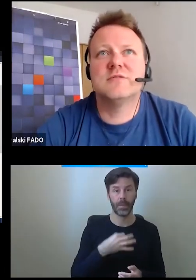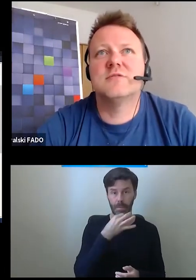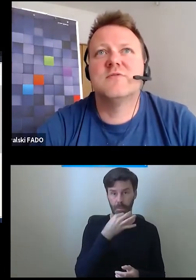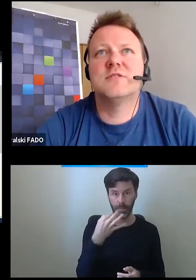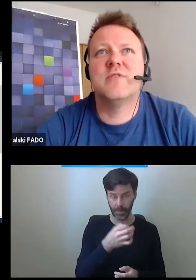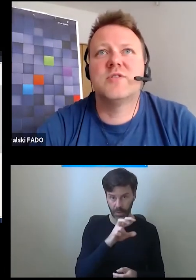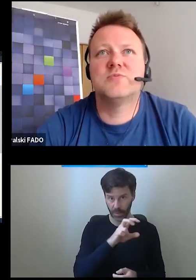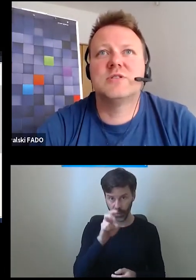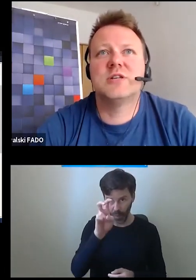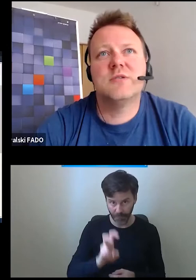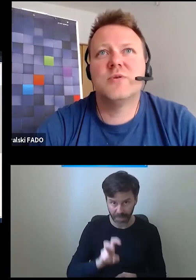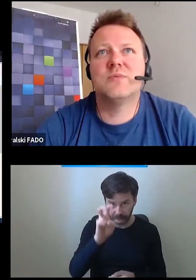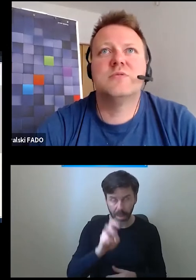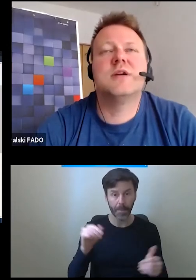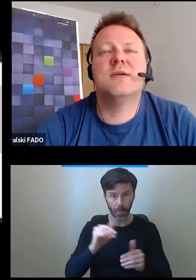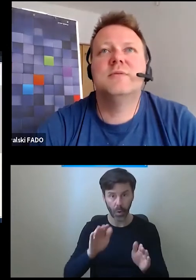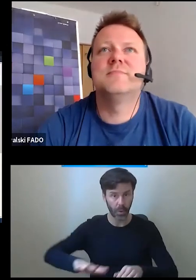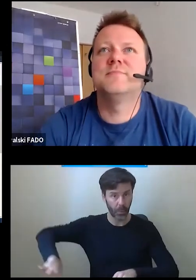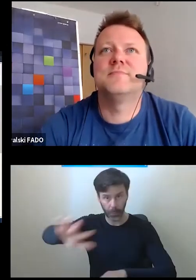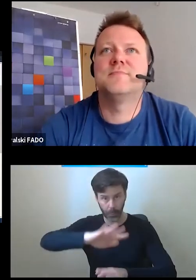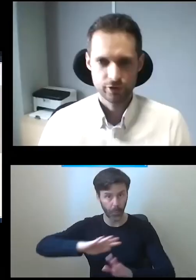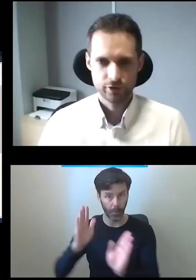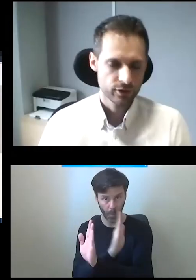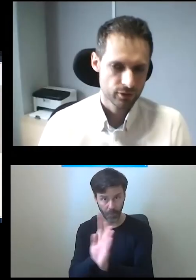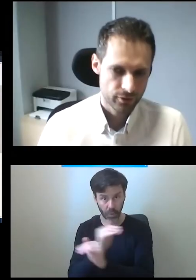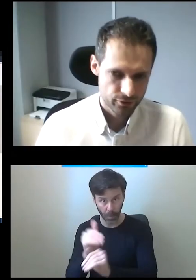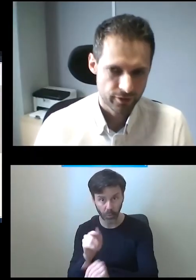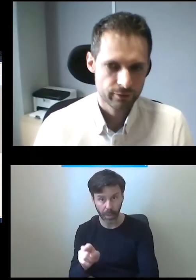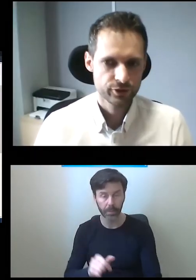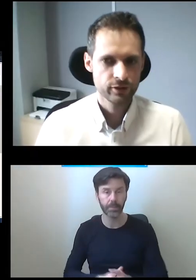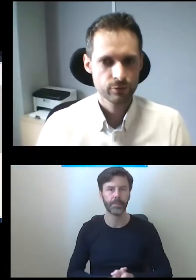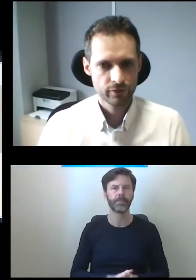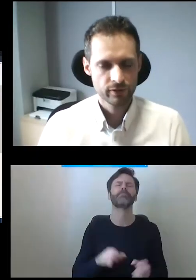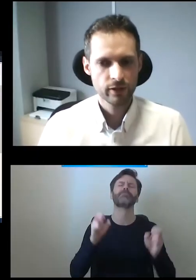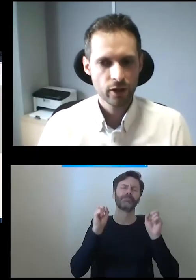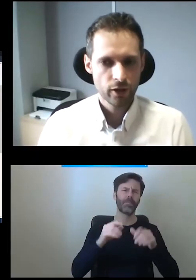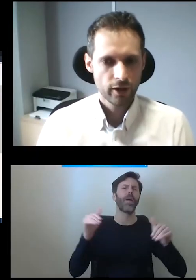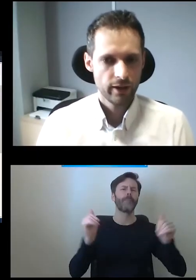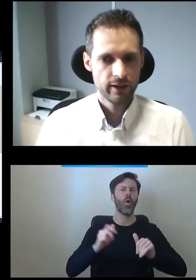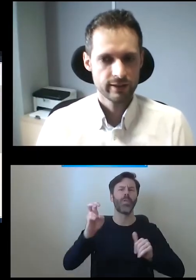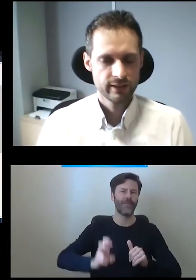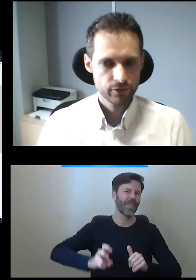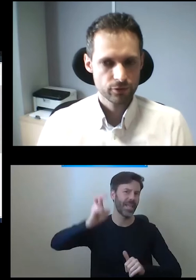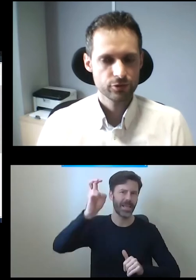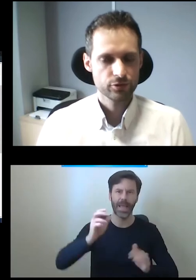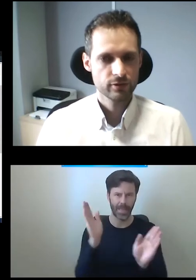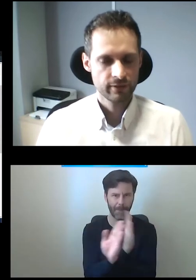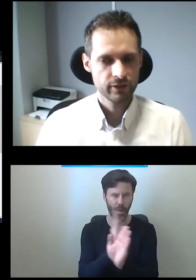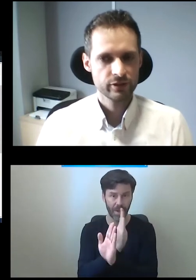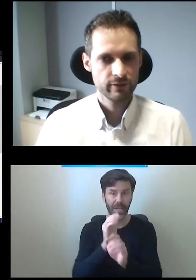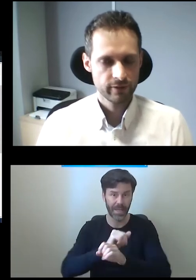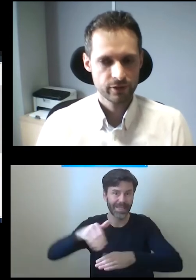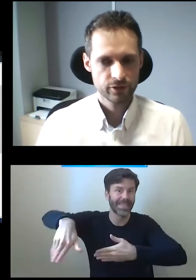można stosować na otwartej przestrzeni, poza budynkami? Oczywiście, można stosować na otwartej przestrzeni, są to windy zewnątrz,